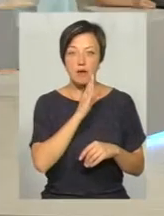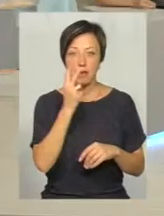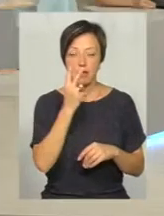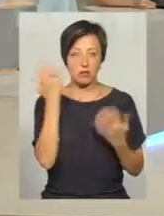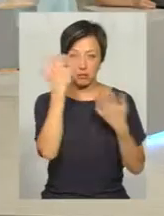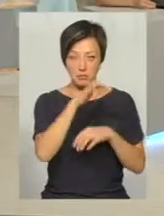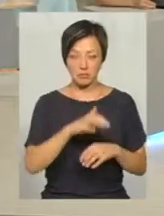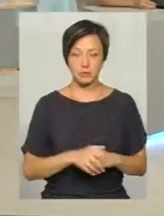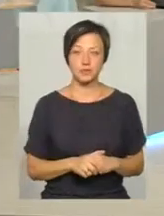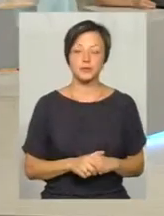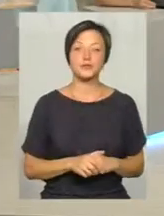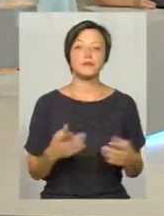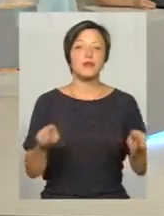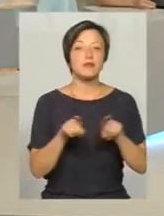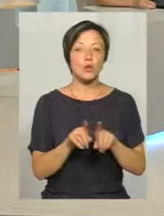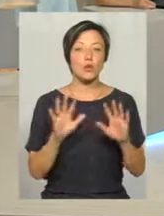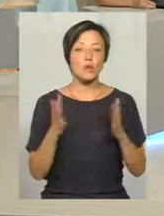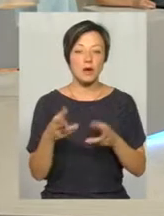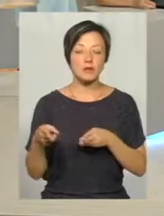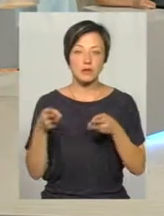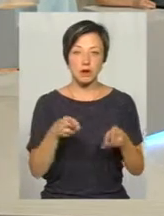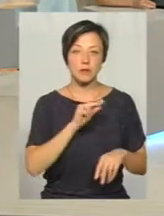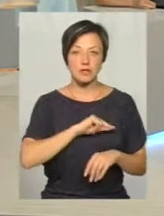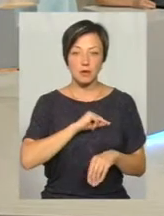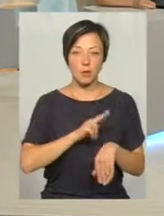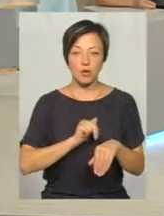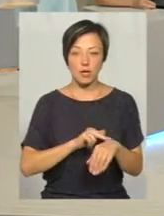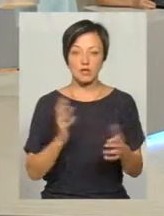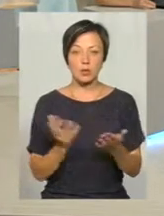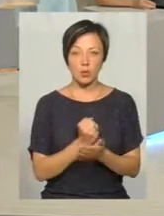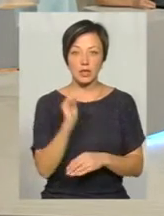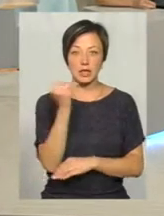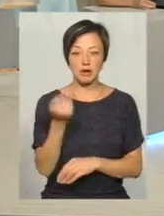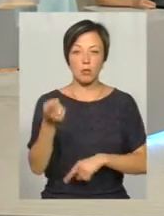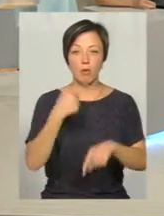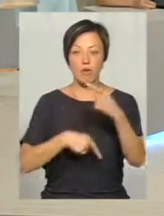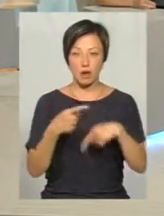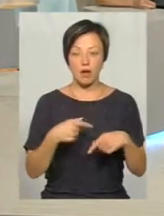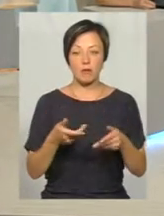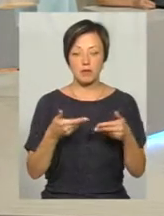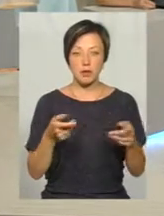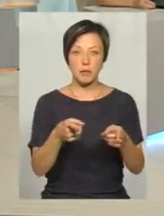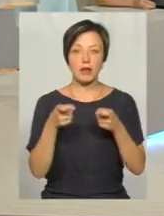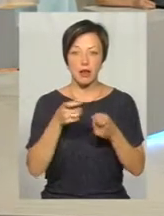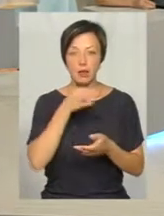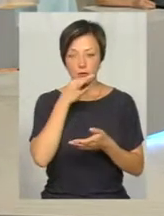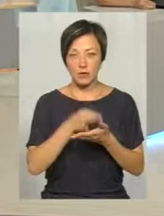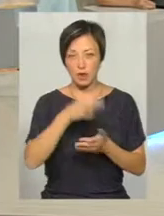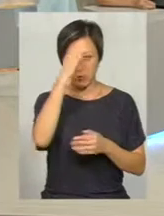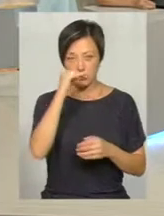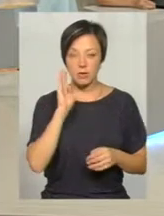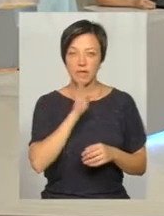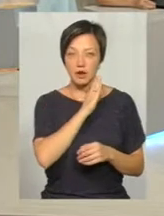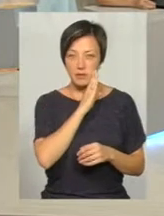помічає. В такому випадку виїжджають працівники поліції, знаходять дитину, повертають, ми притягуємо батьків до адміністративної